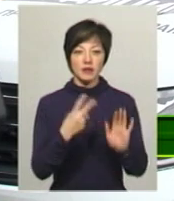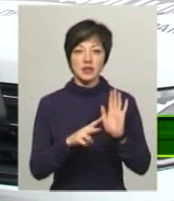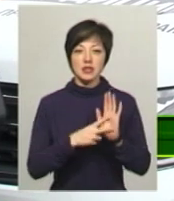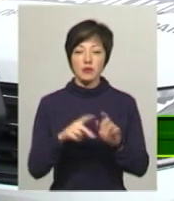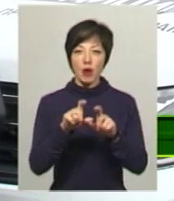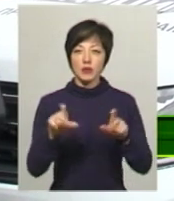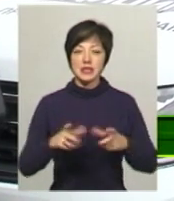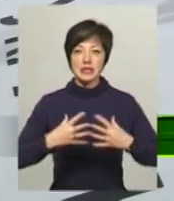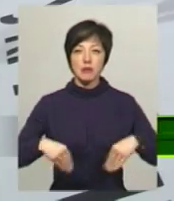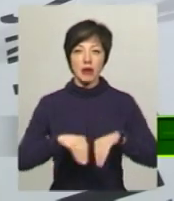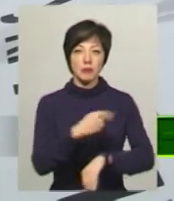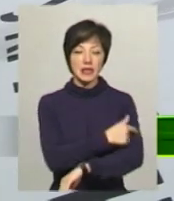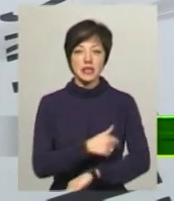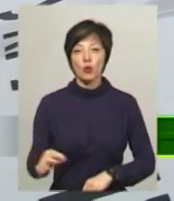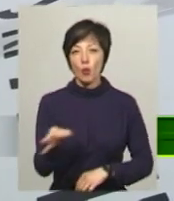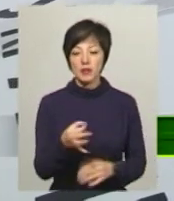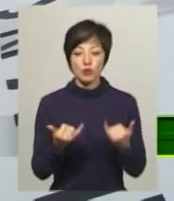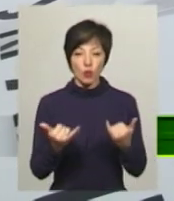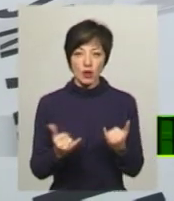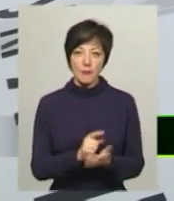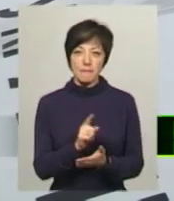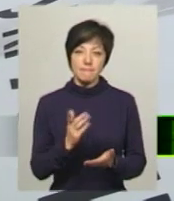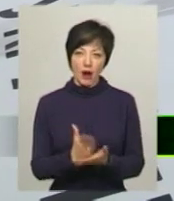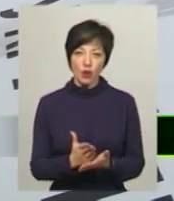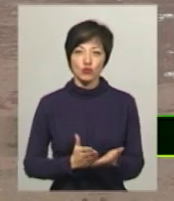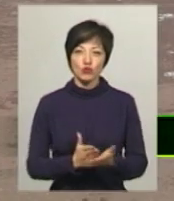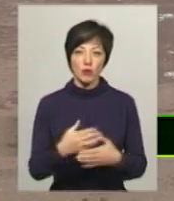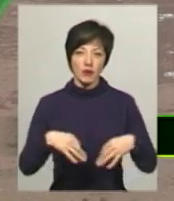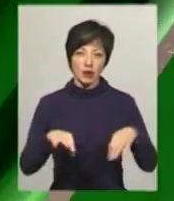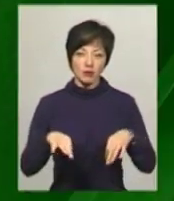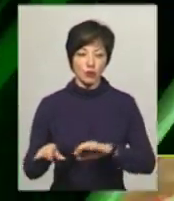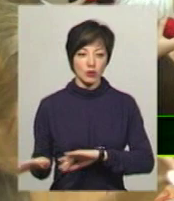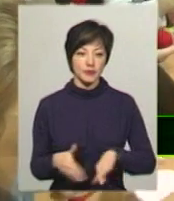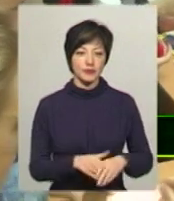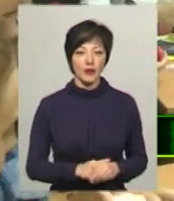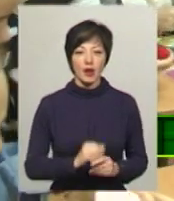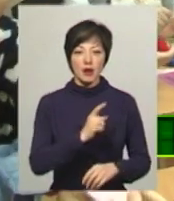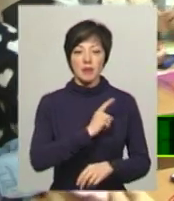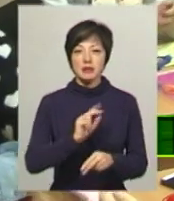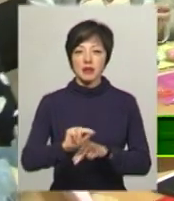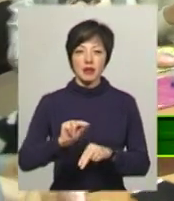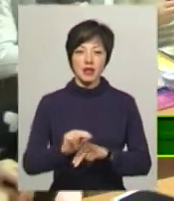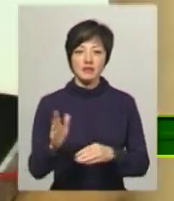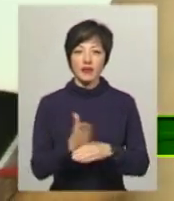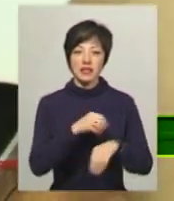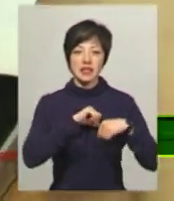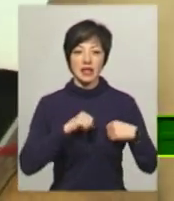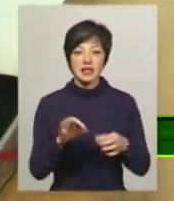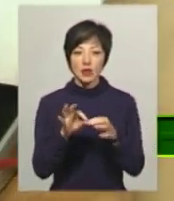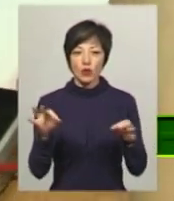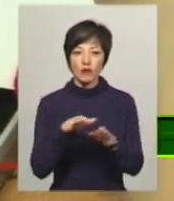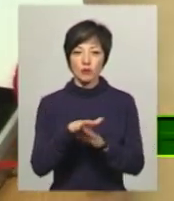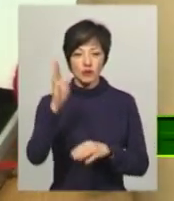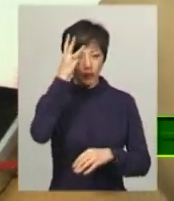амбулаторій сімейної медицини області від сьогодні мають службовий транспорт. Майстер-клас з виготовлення сердець з ниток відбувся в